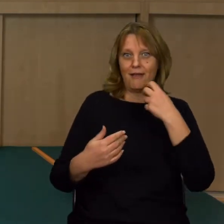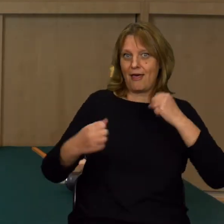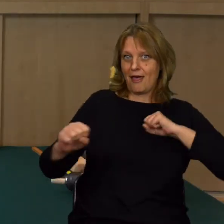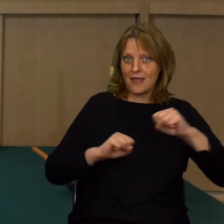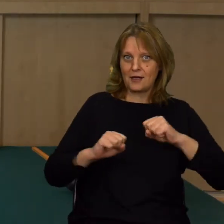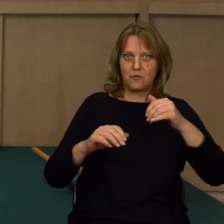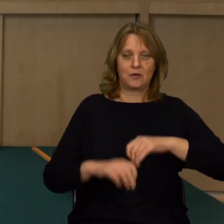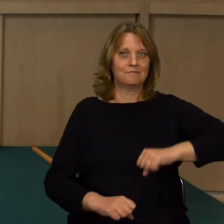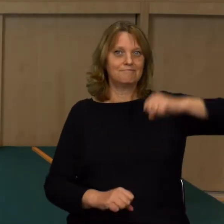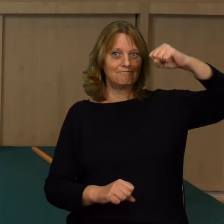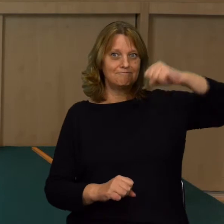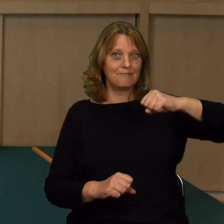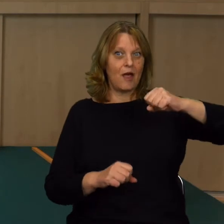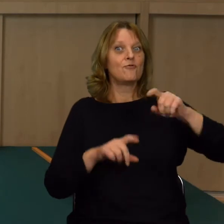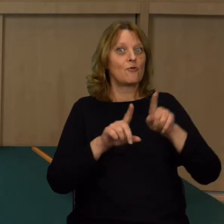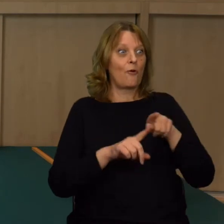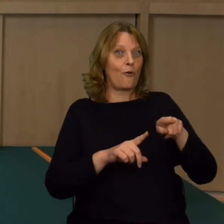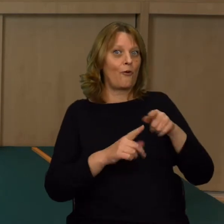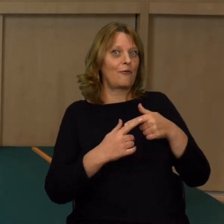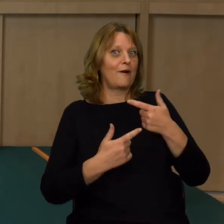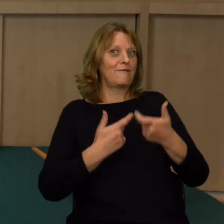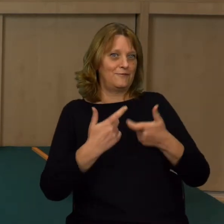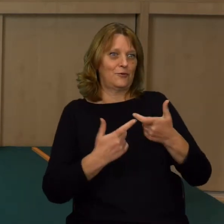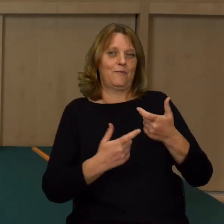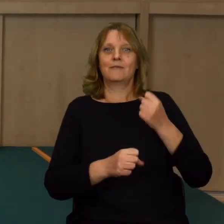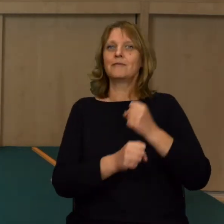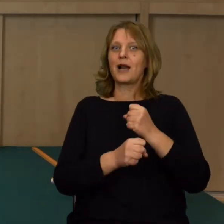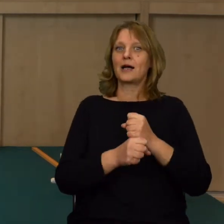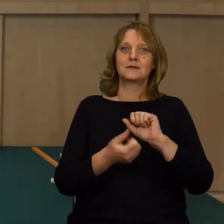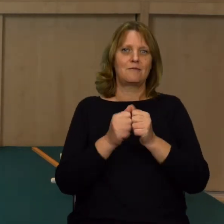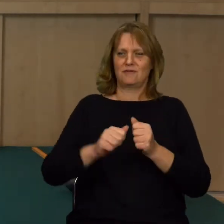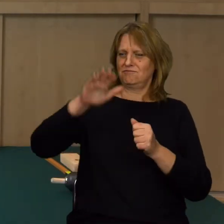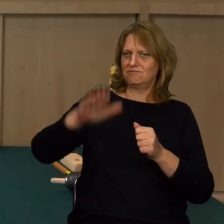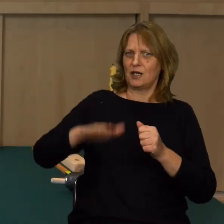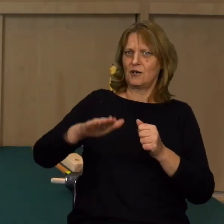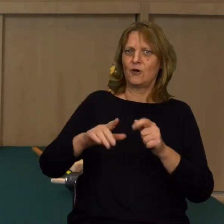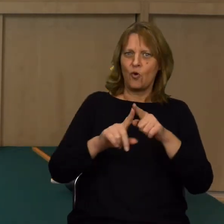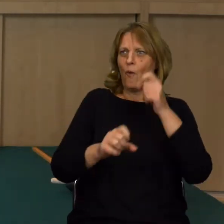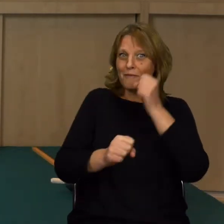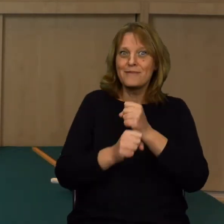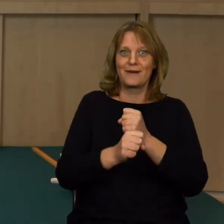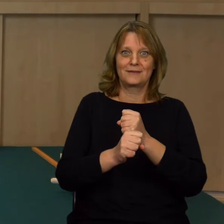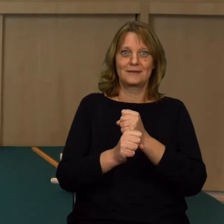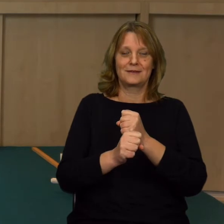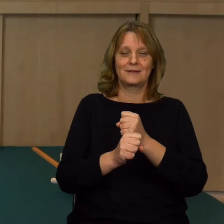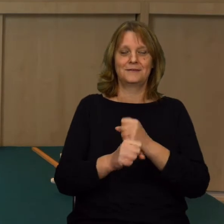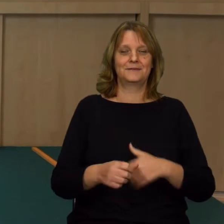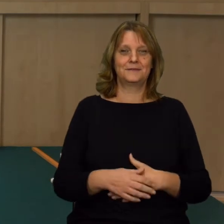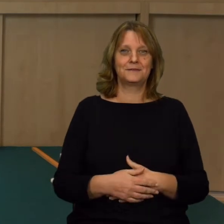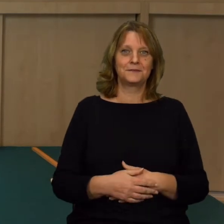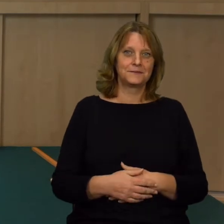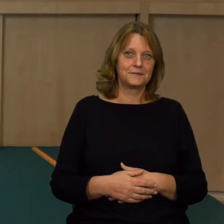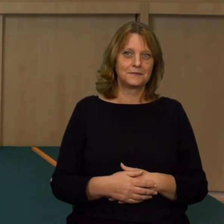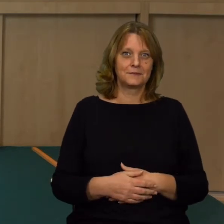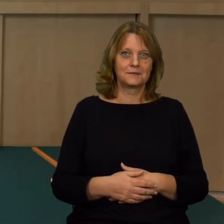podnieść nawet rękę. Co zarazem będzie wykonaniem jakiejś pracy. Albo uderzyć w stół, co też będzie wykonaniem jakiejś pracy.